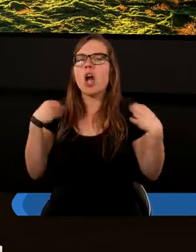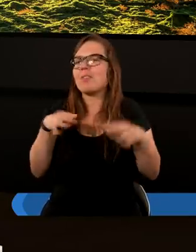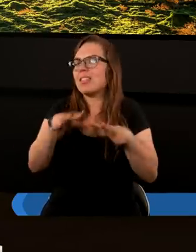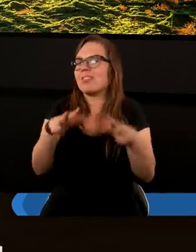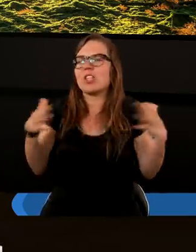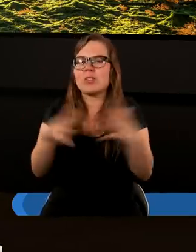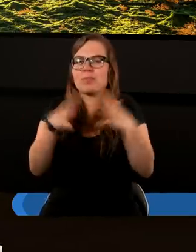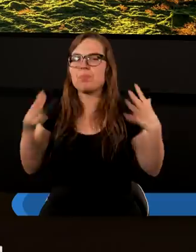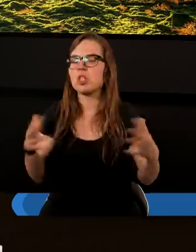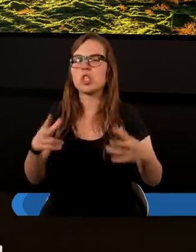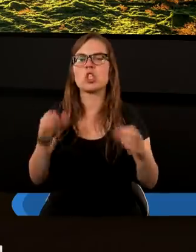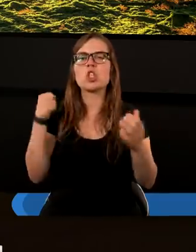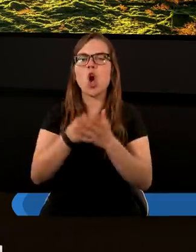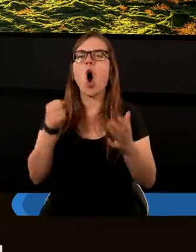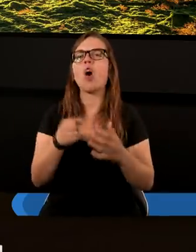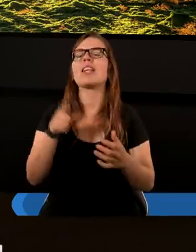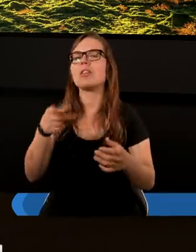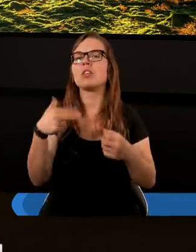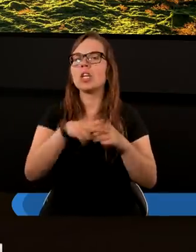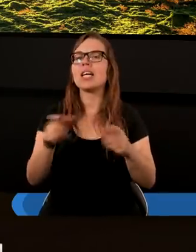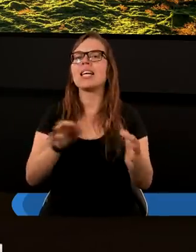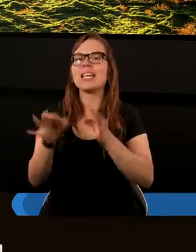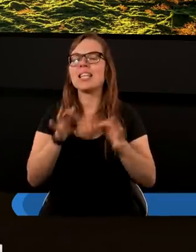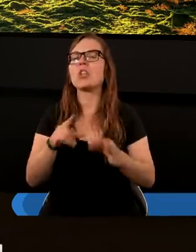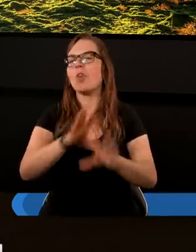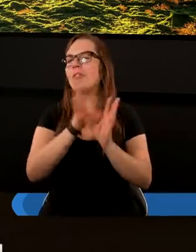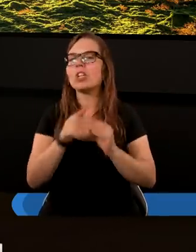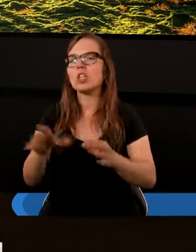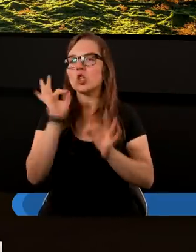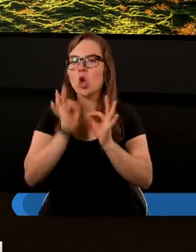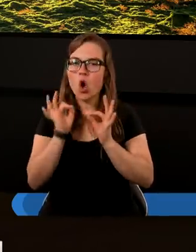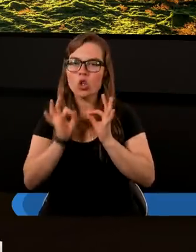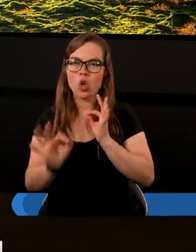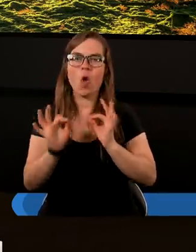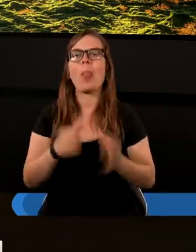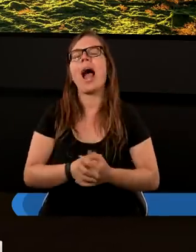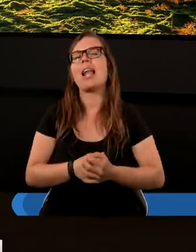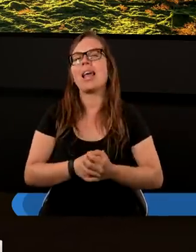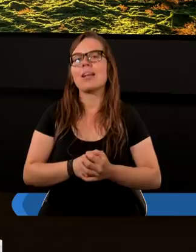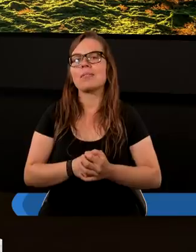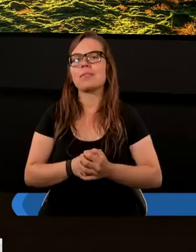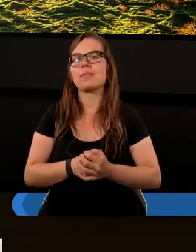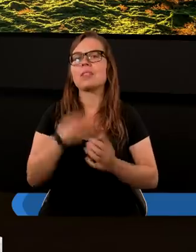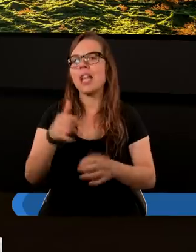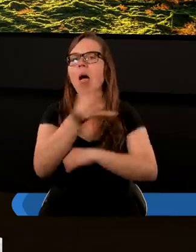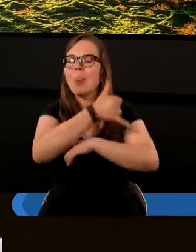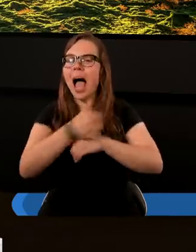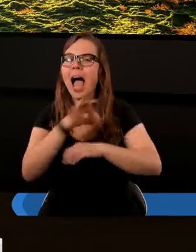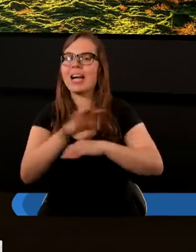ten śmiertelny cios, możemy to historycznie wszystko doskonale nakreślić,